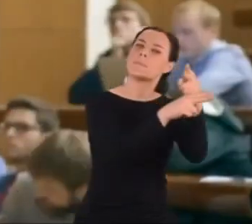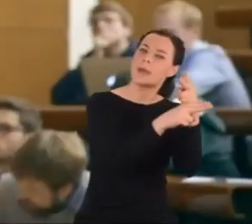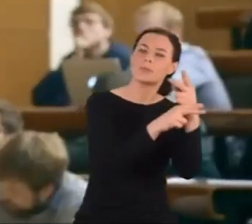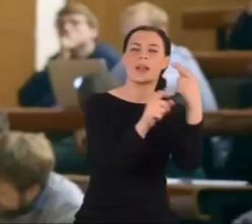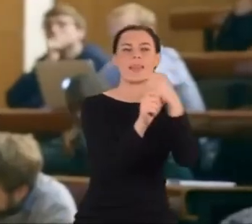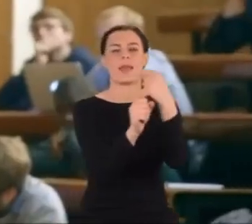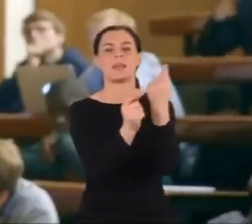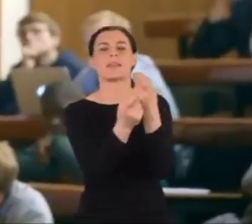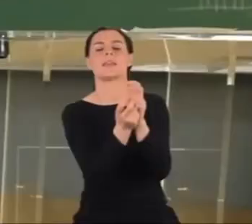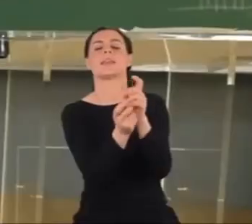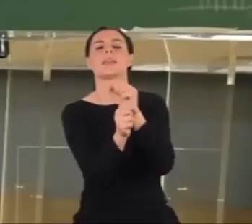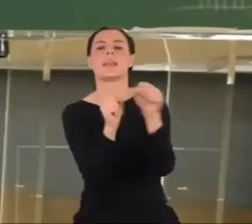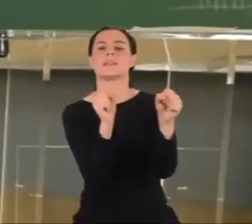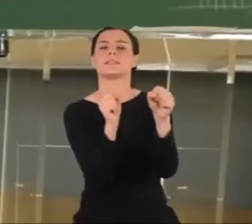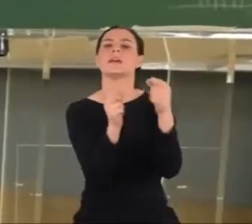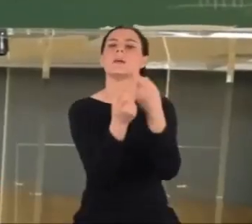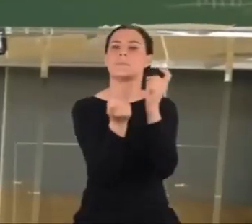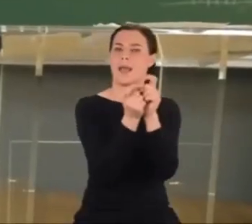To neutrino.